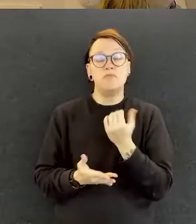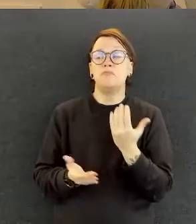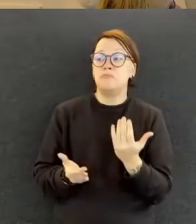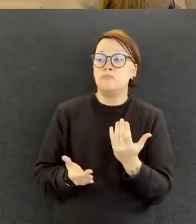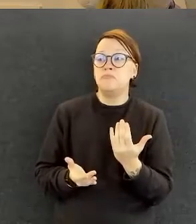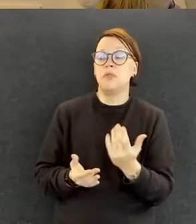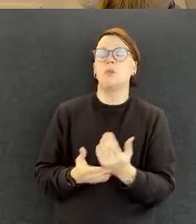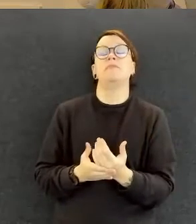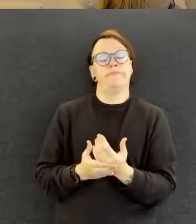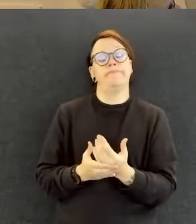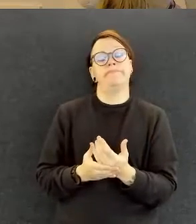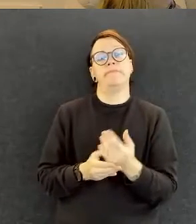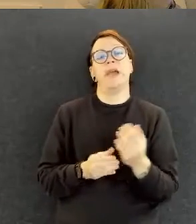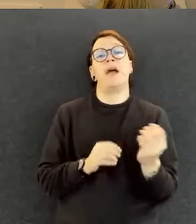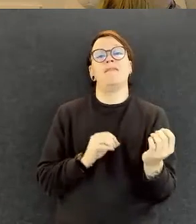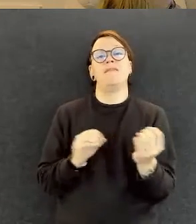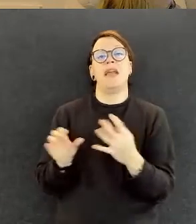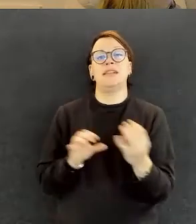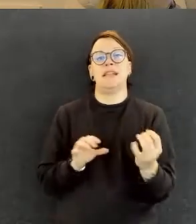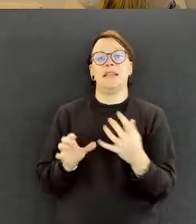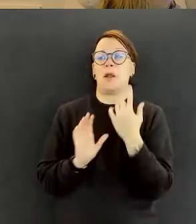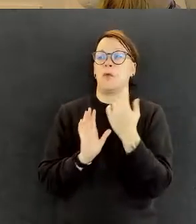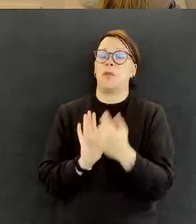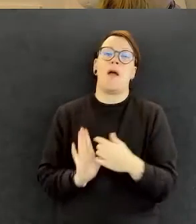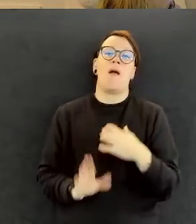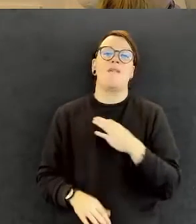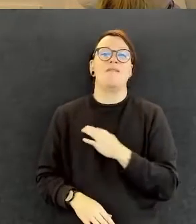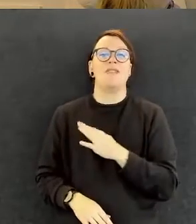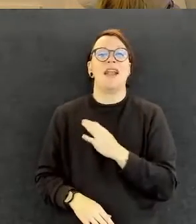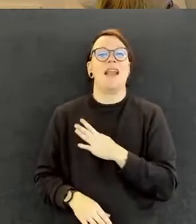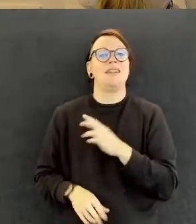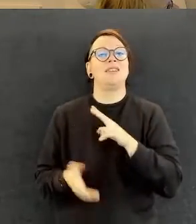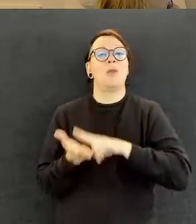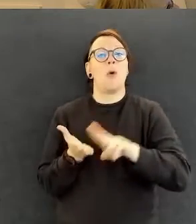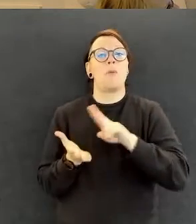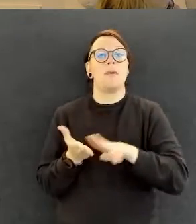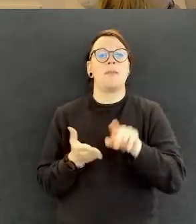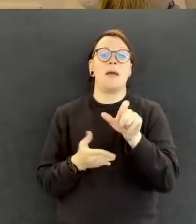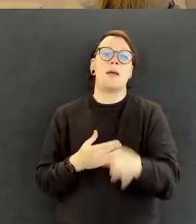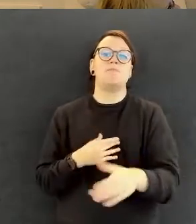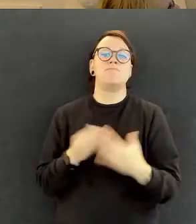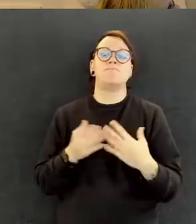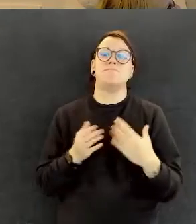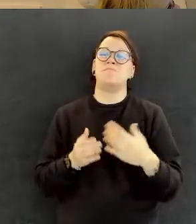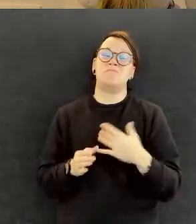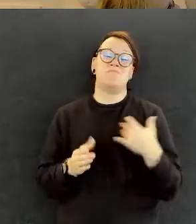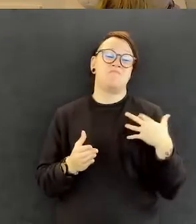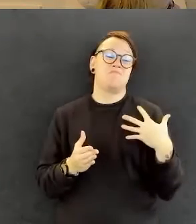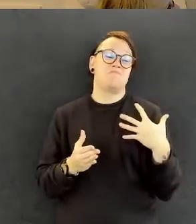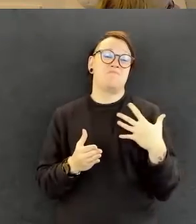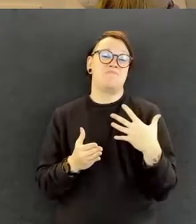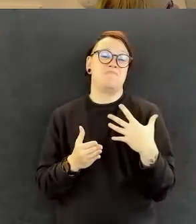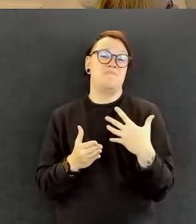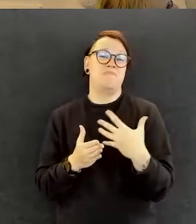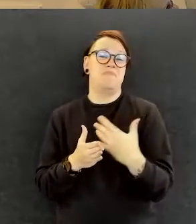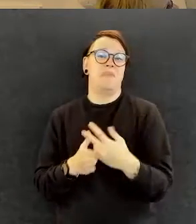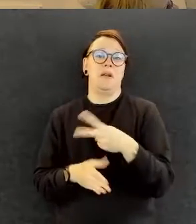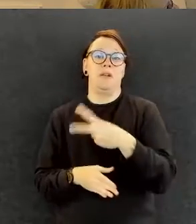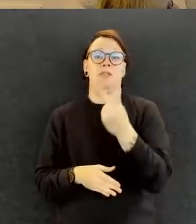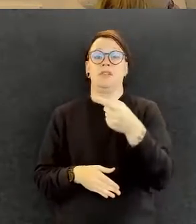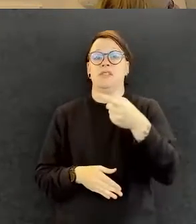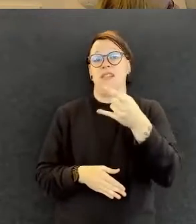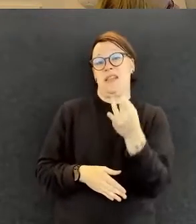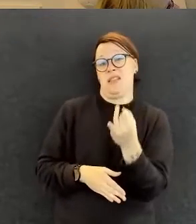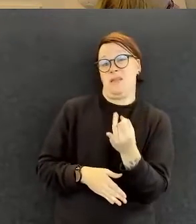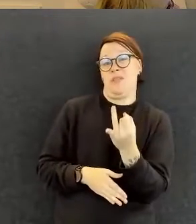voisi sanoa freelance-toiminta ja hommia tuonne 2017 voin loppuun